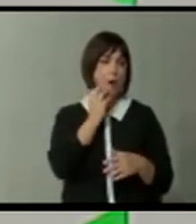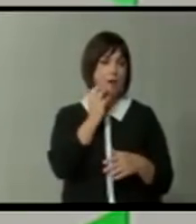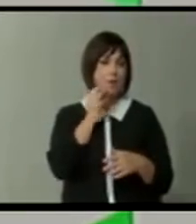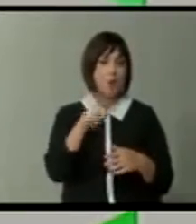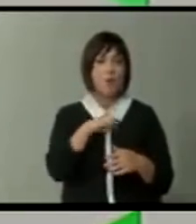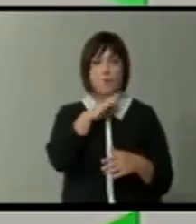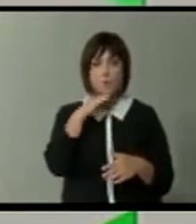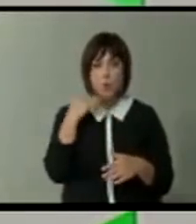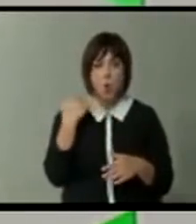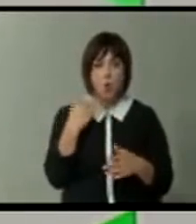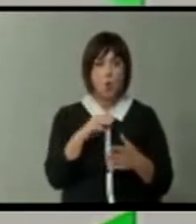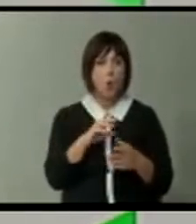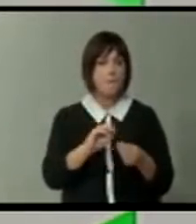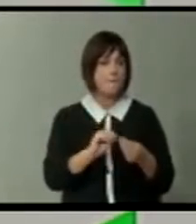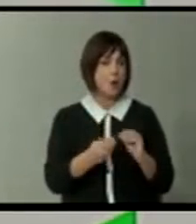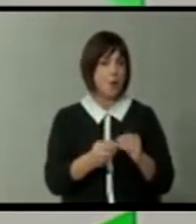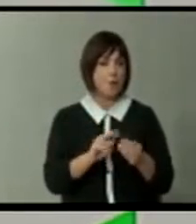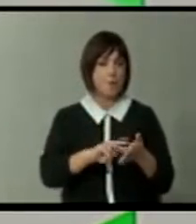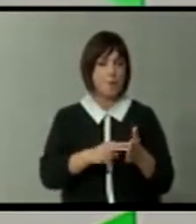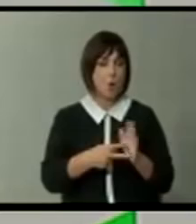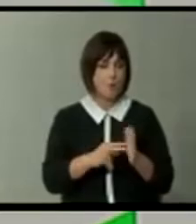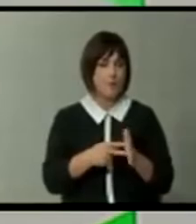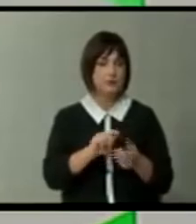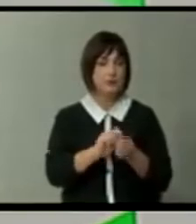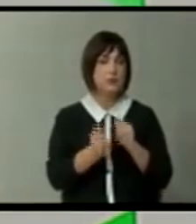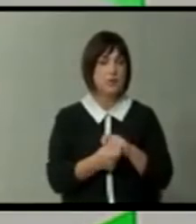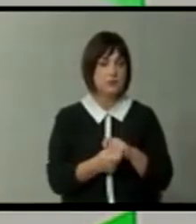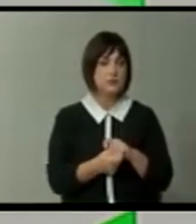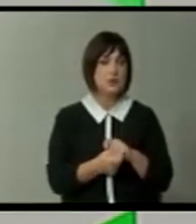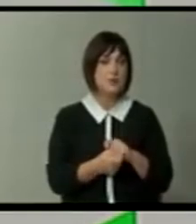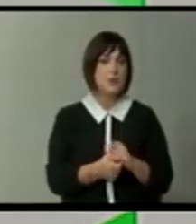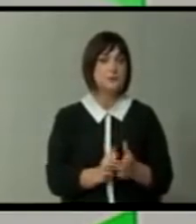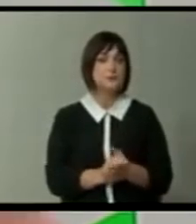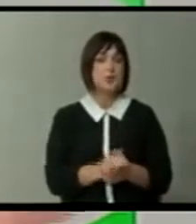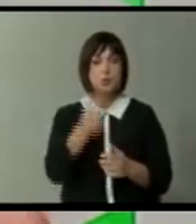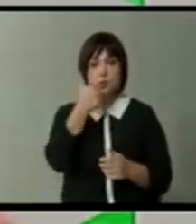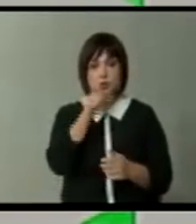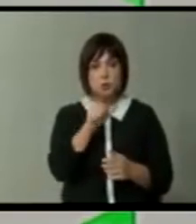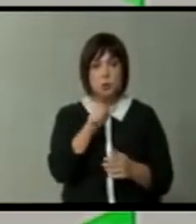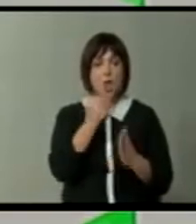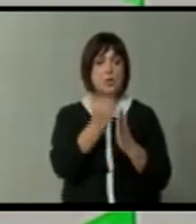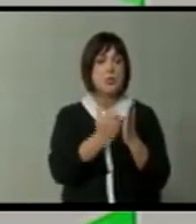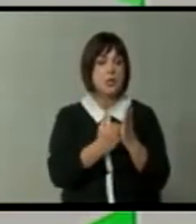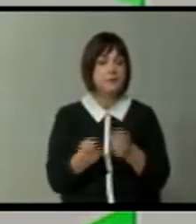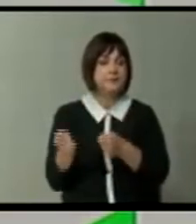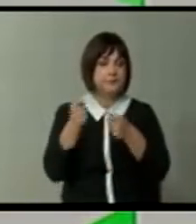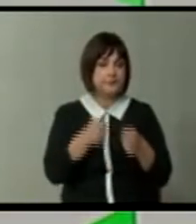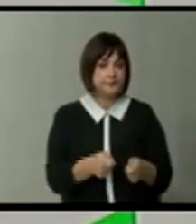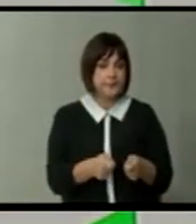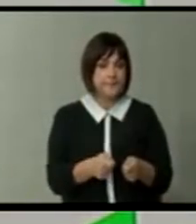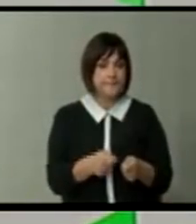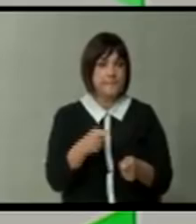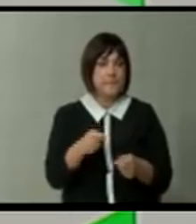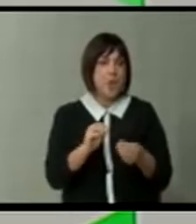многу, многу проблематично да се смени, реално, што и закони да се донесат, тоа